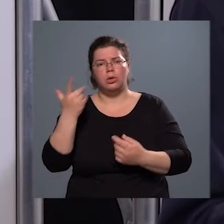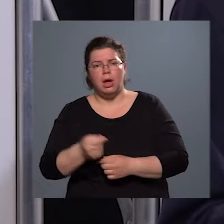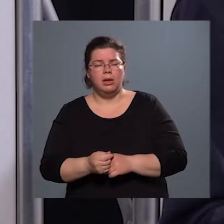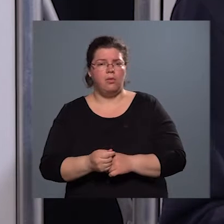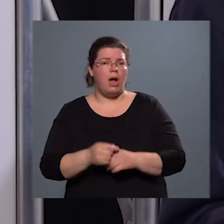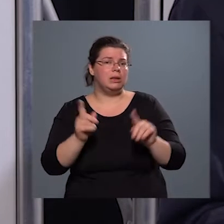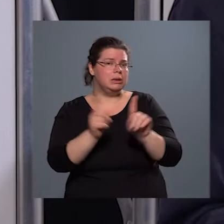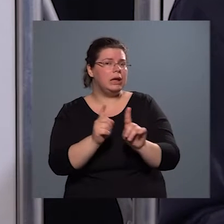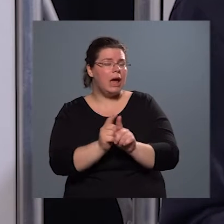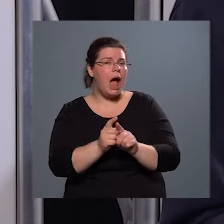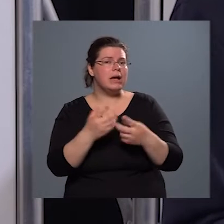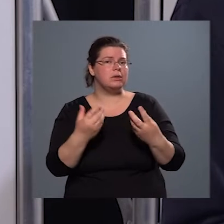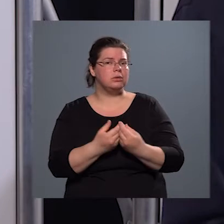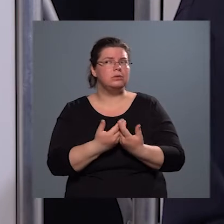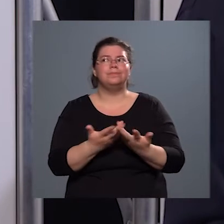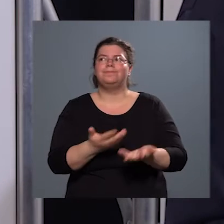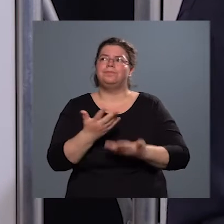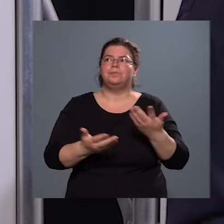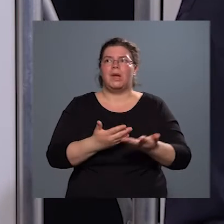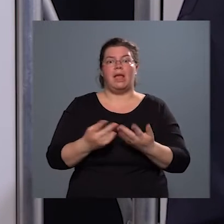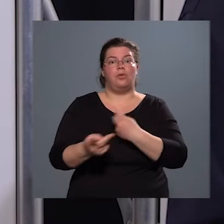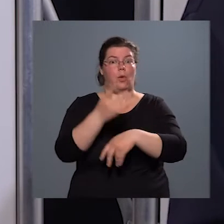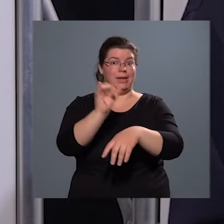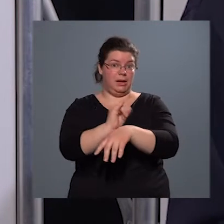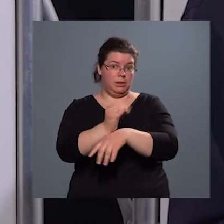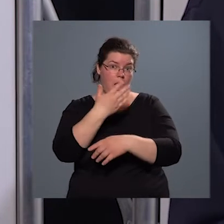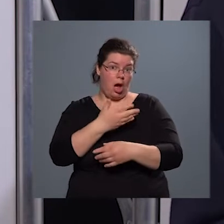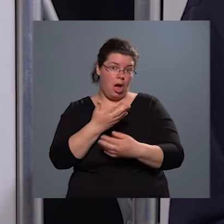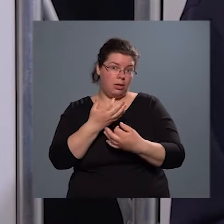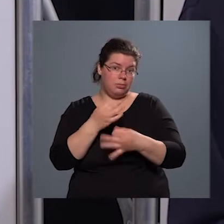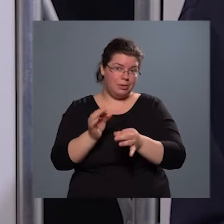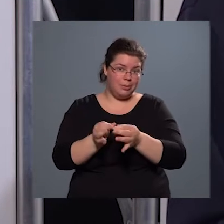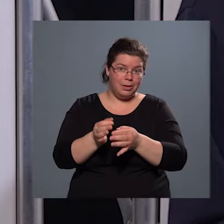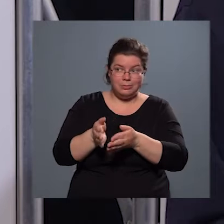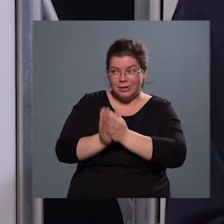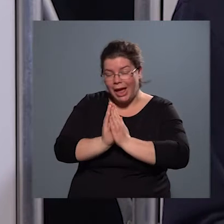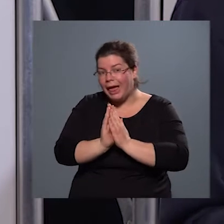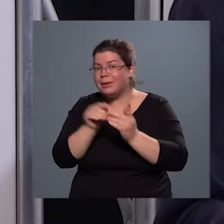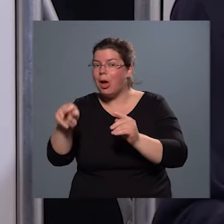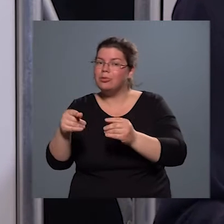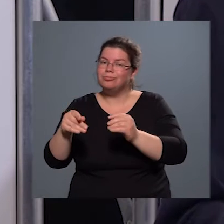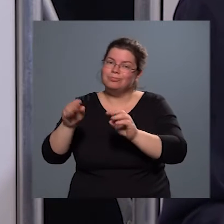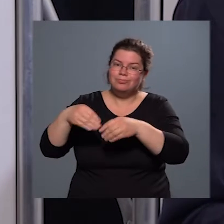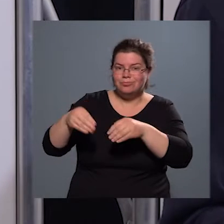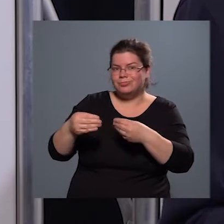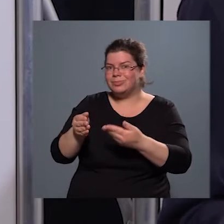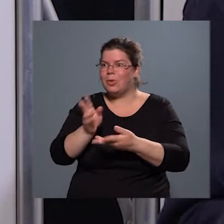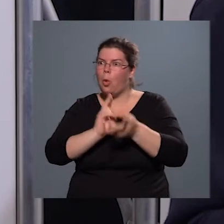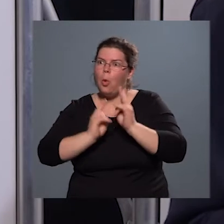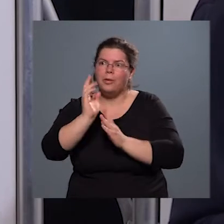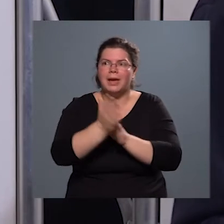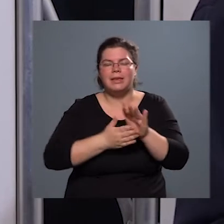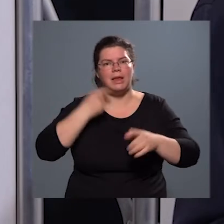Ilyenkor egy főigazgató, ha szabad kérnem, avasson be a kulisszatitkokba. Hogy kezd el